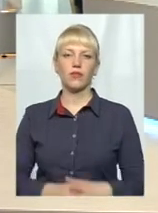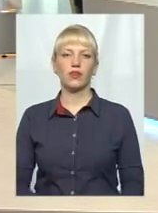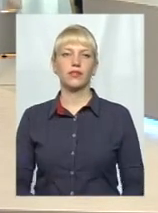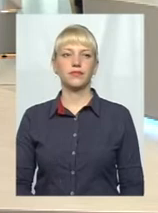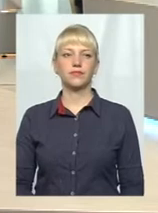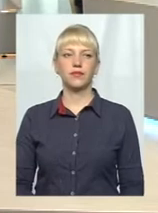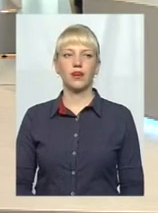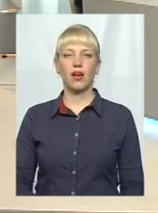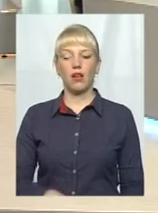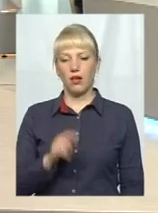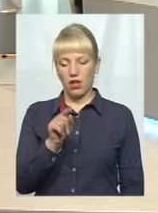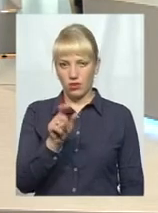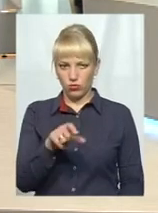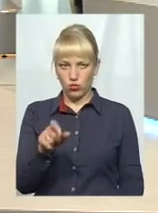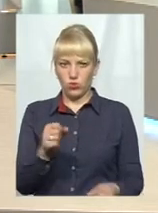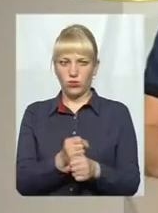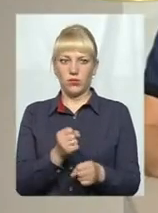А там же ж люди працюють.